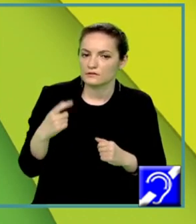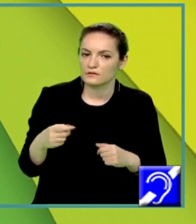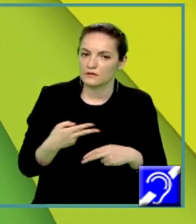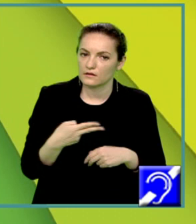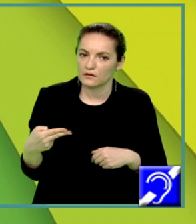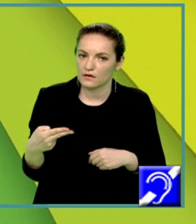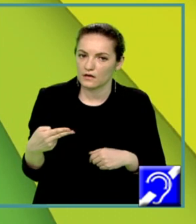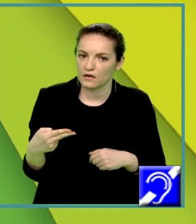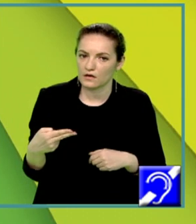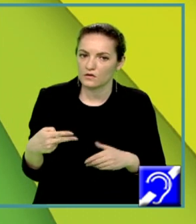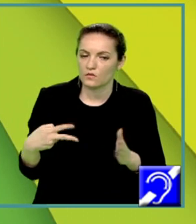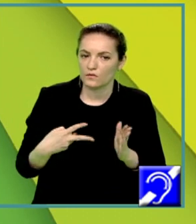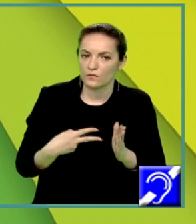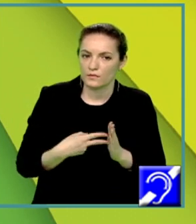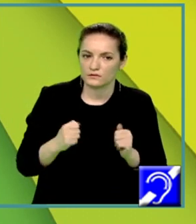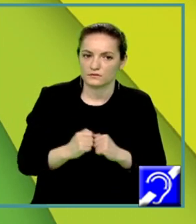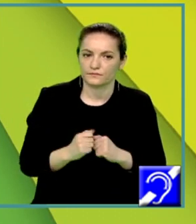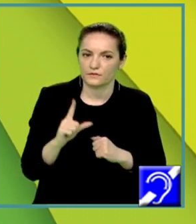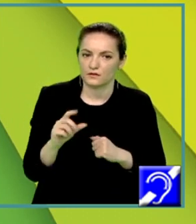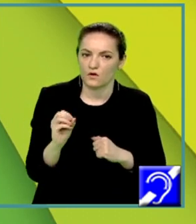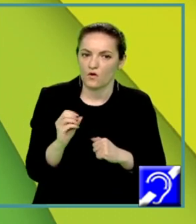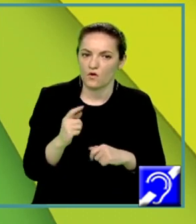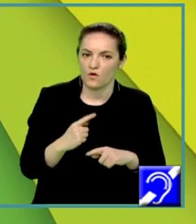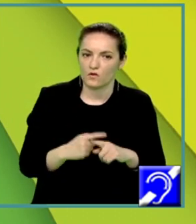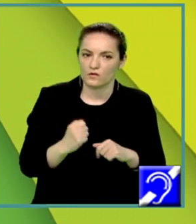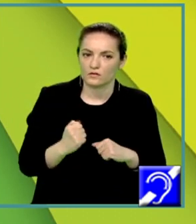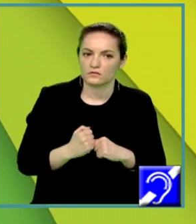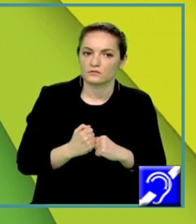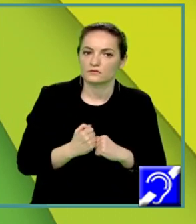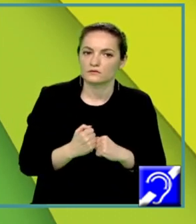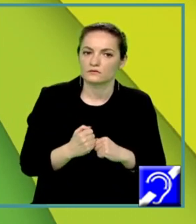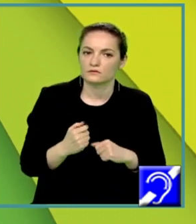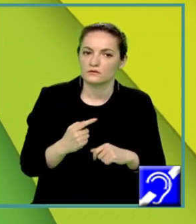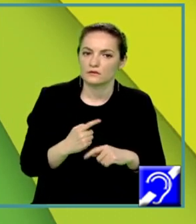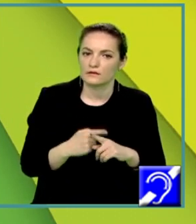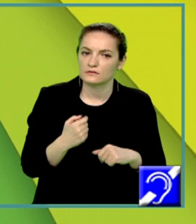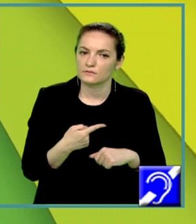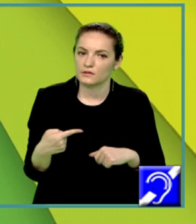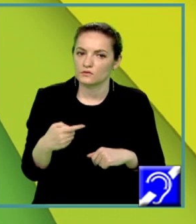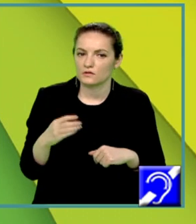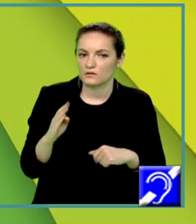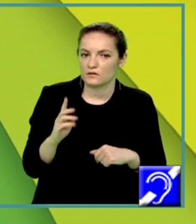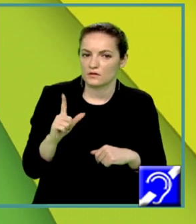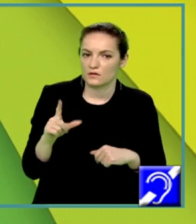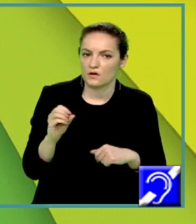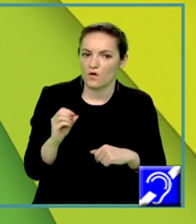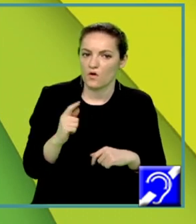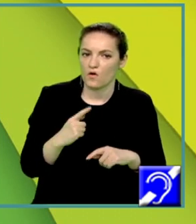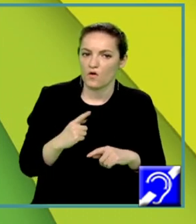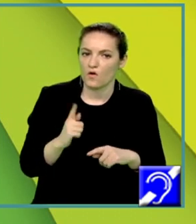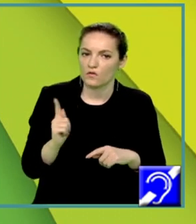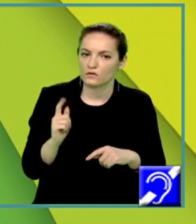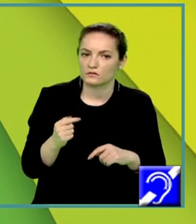a din x minus logaritm în baza a din y este egal cu logaritm în baza a din x supra y